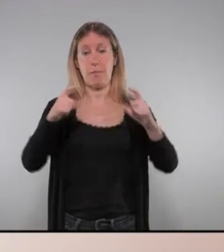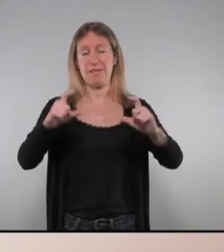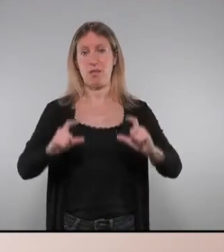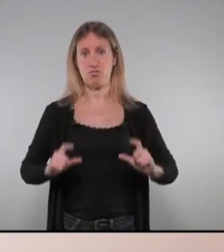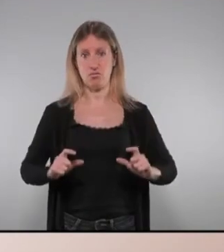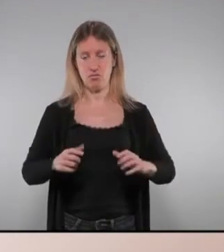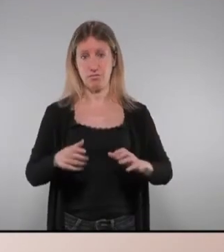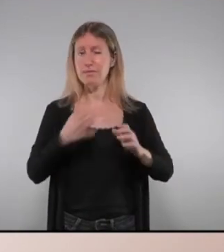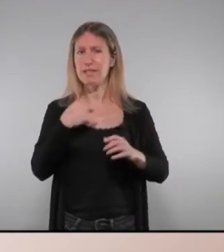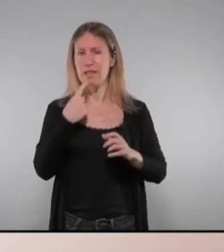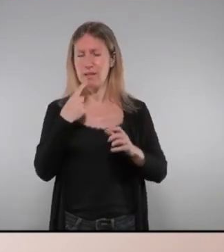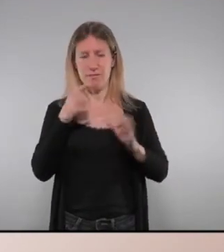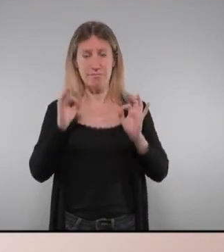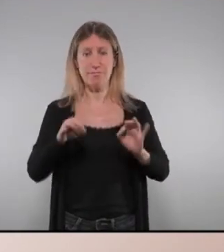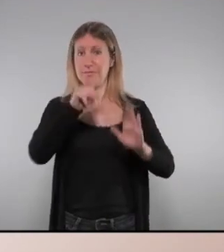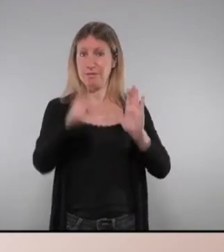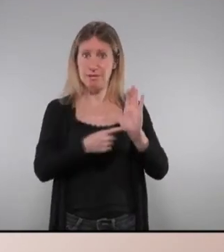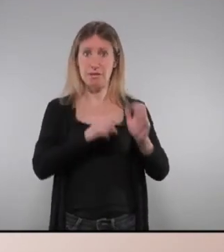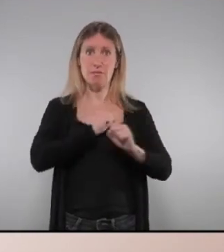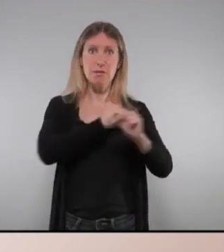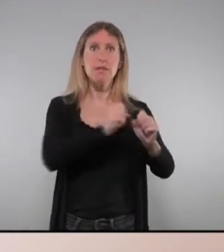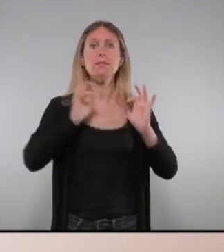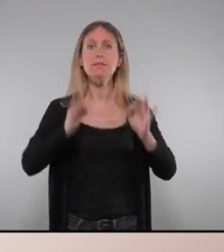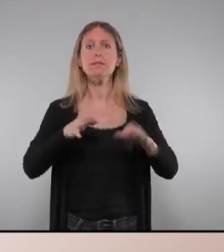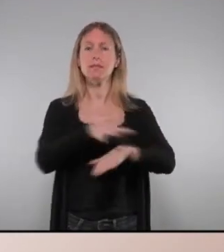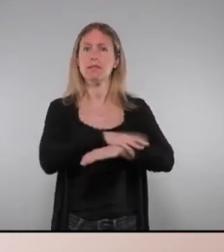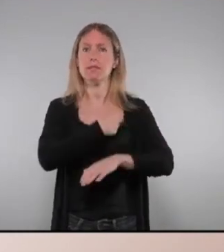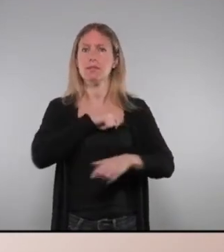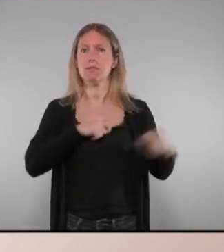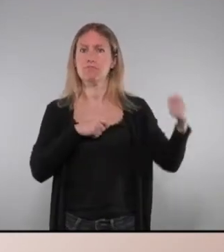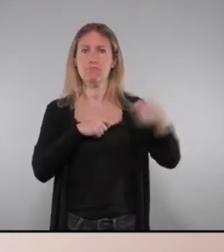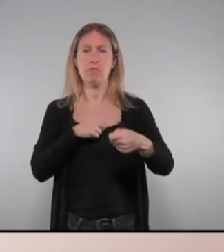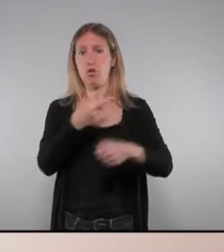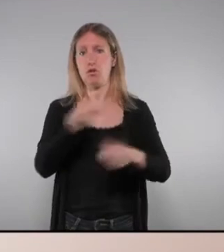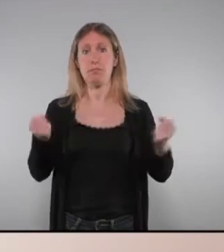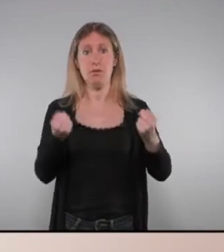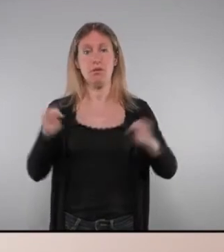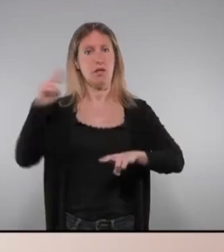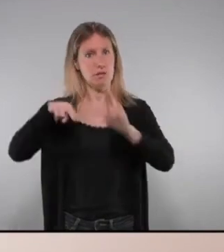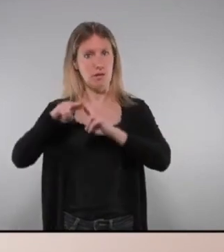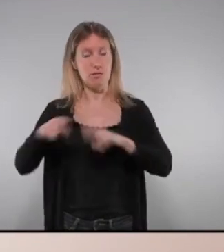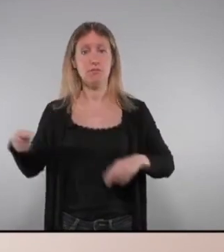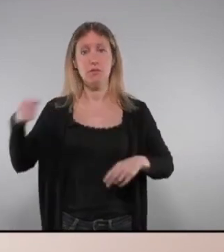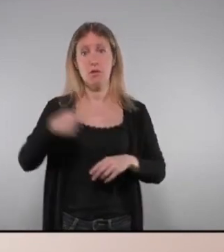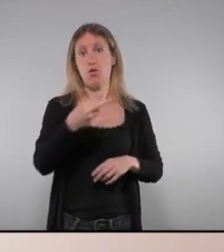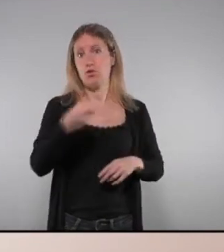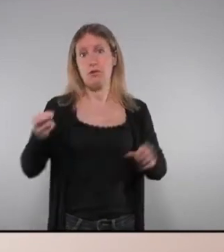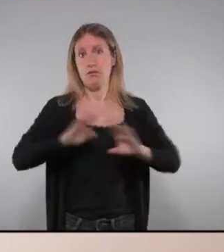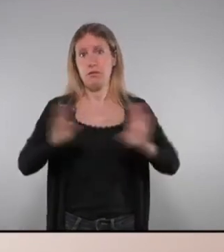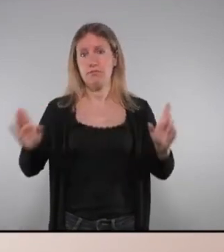vol dir que segons la llei de la dependència si l'estat aporta 200 milions la Generalitat hauria d'aportar només 200 milions